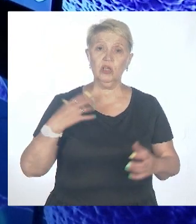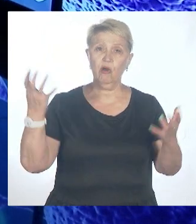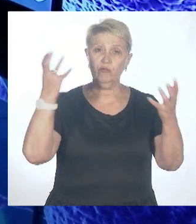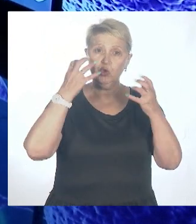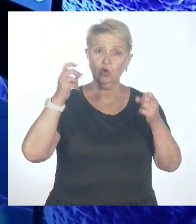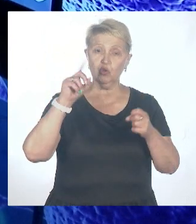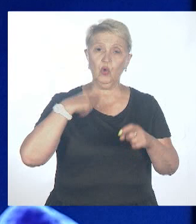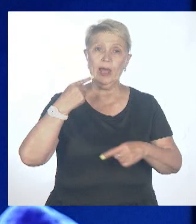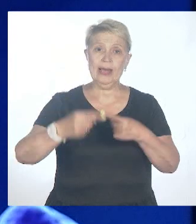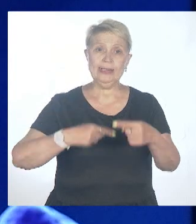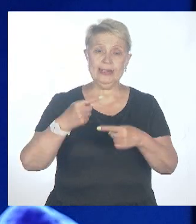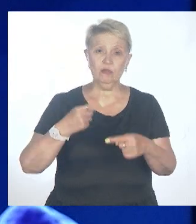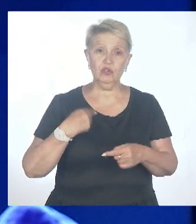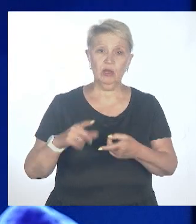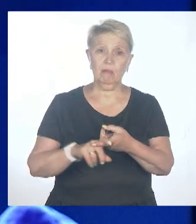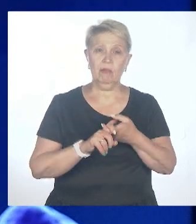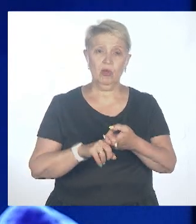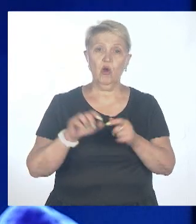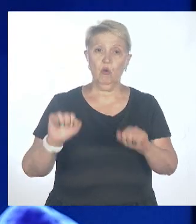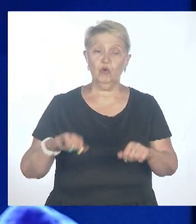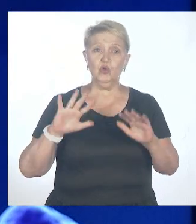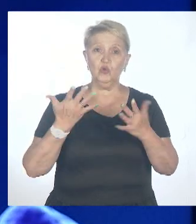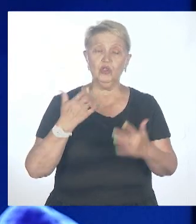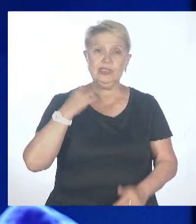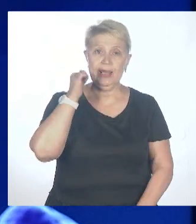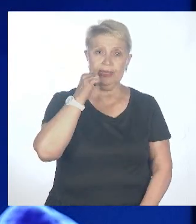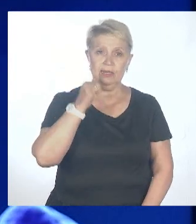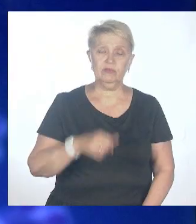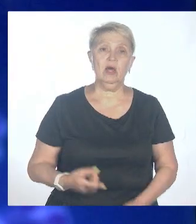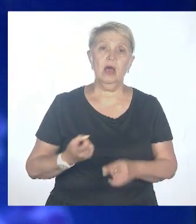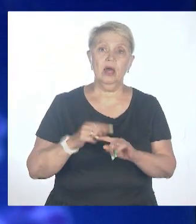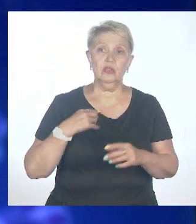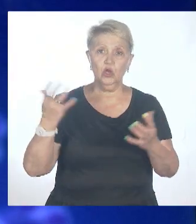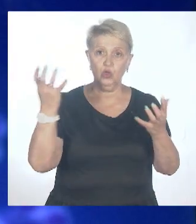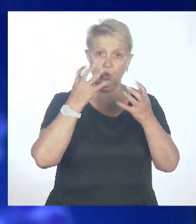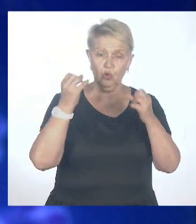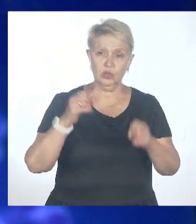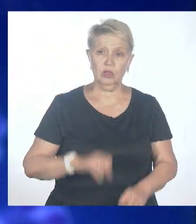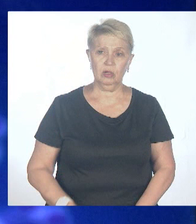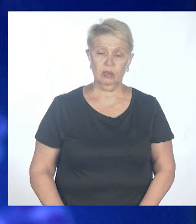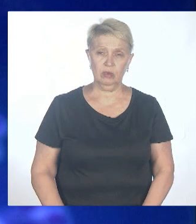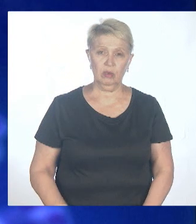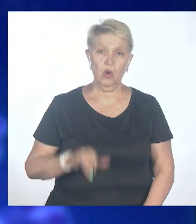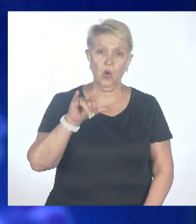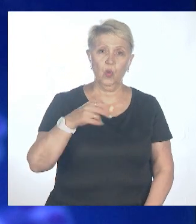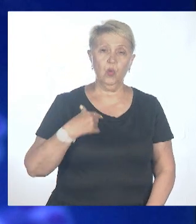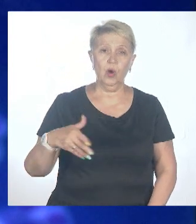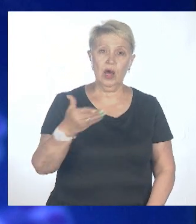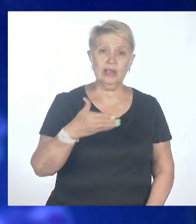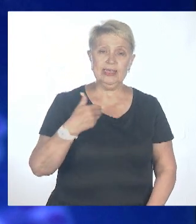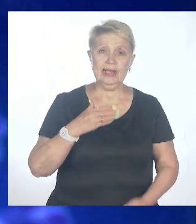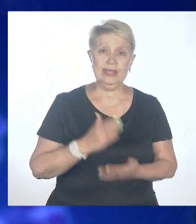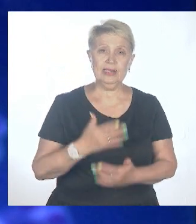следующая пандемия может случиться завтра? Да, это абсолютно серьезно. Потому что у нас есть масса